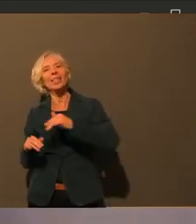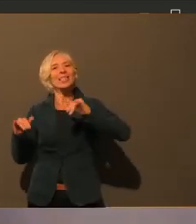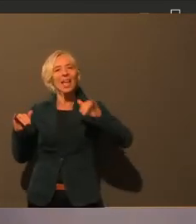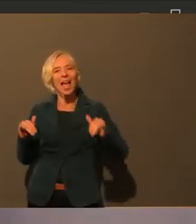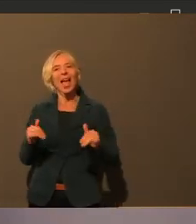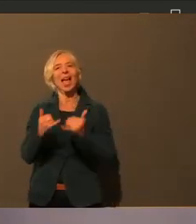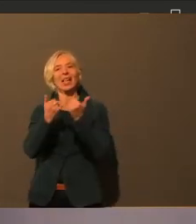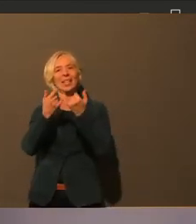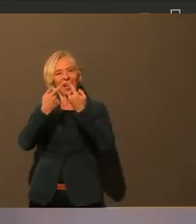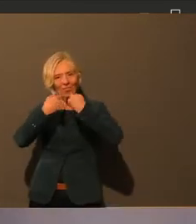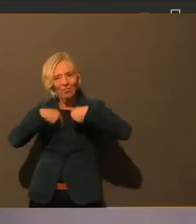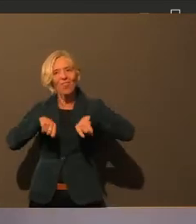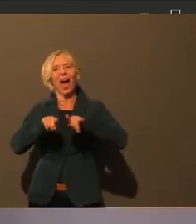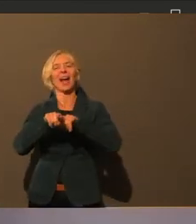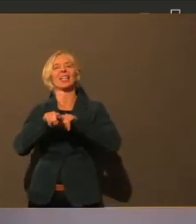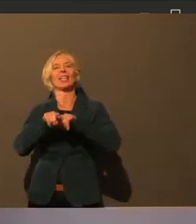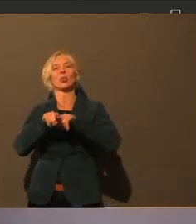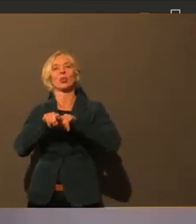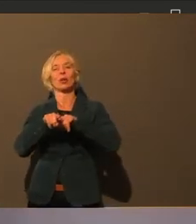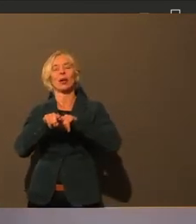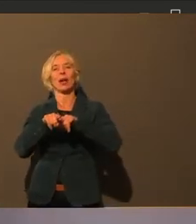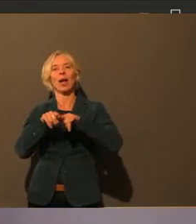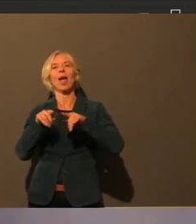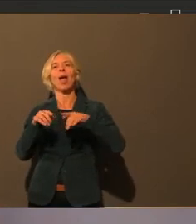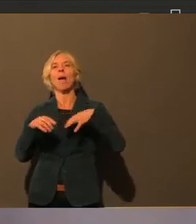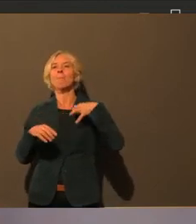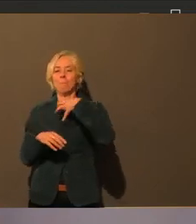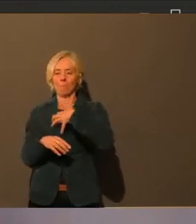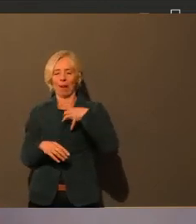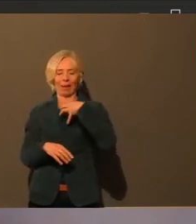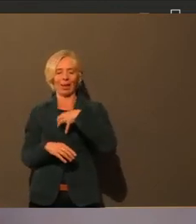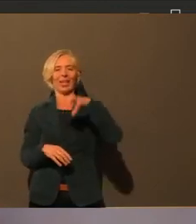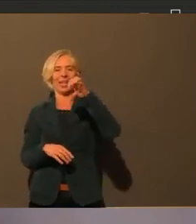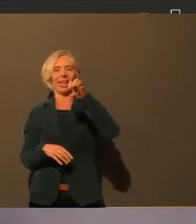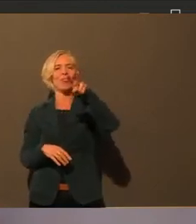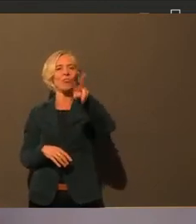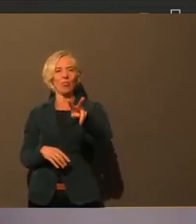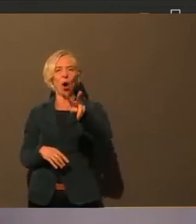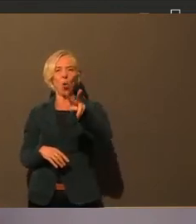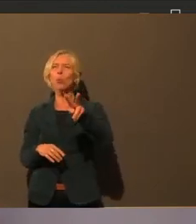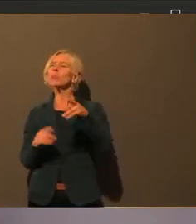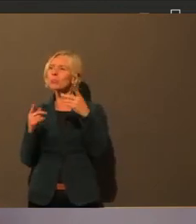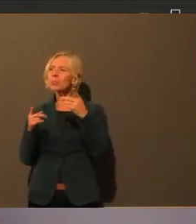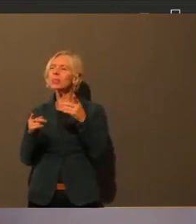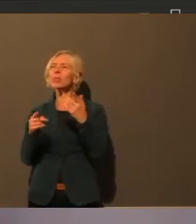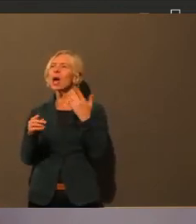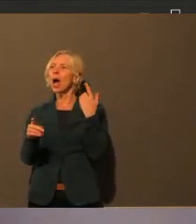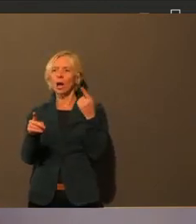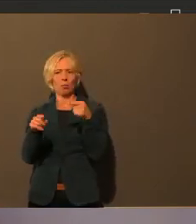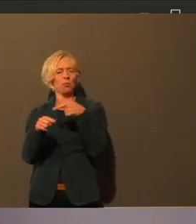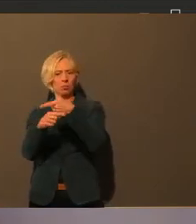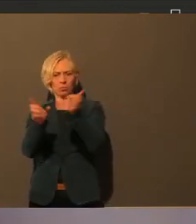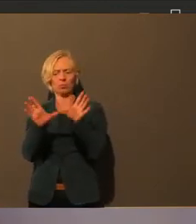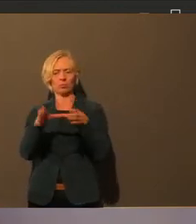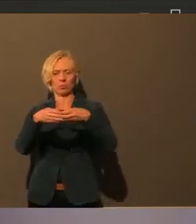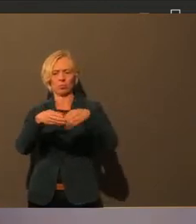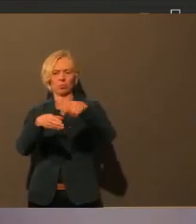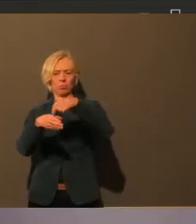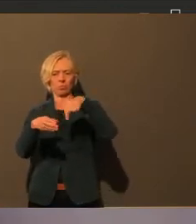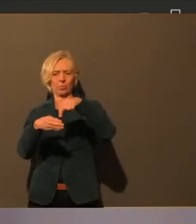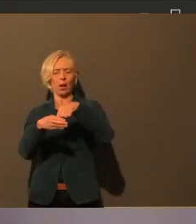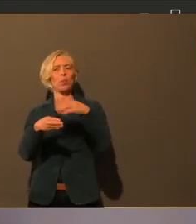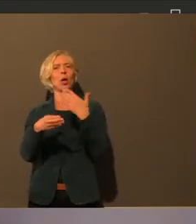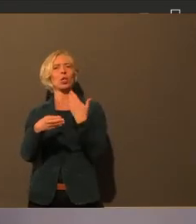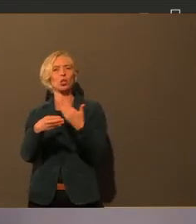Gymnasien in Bayern e.V. Das sind verschiedene Personen, ich glaube sechs an der Zahl, die sich explizit für